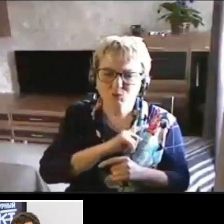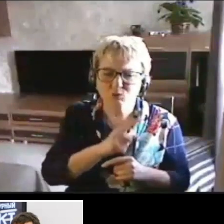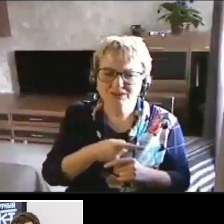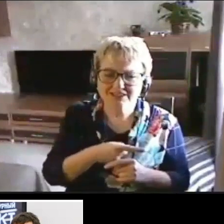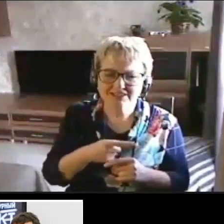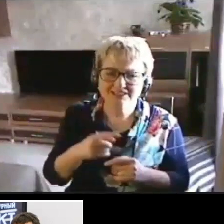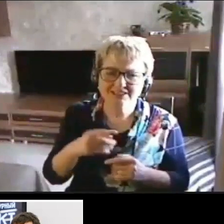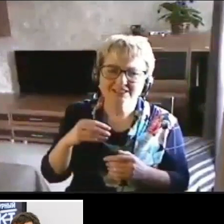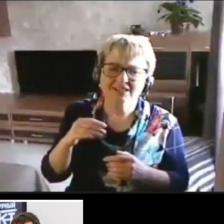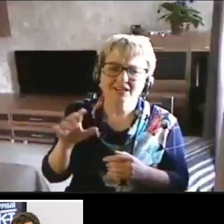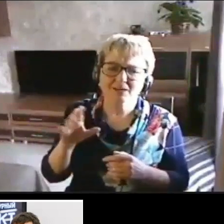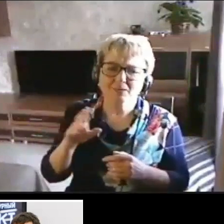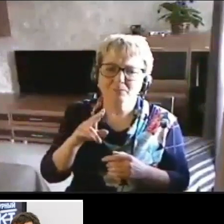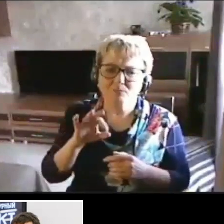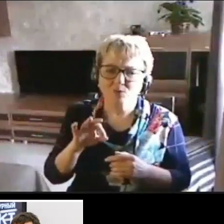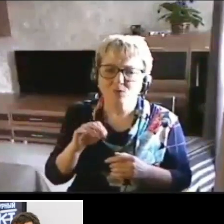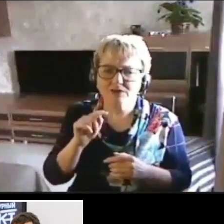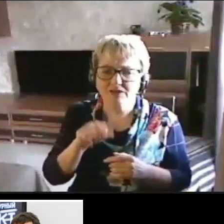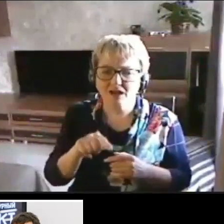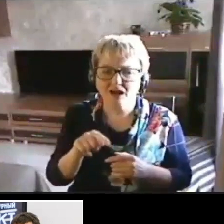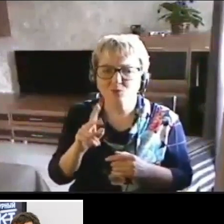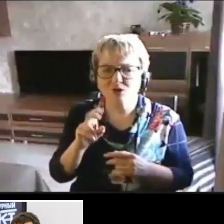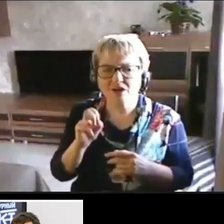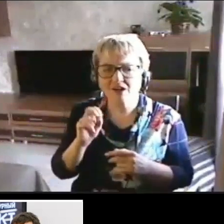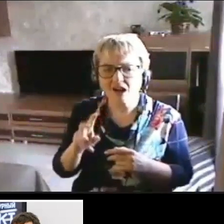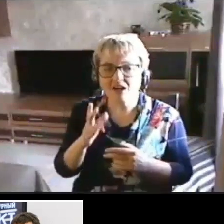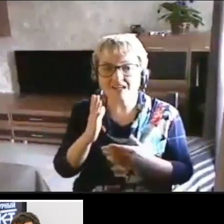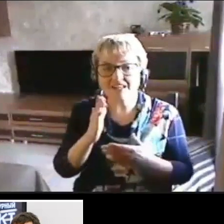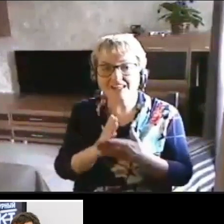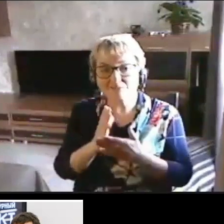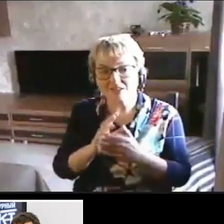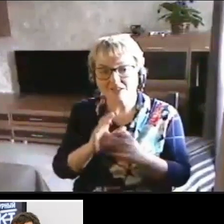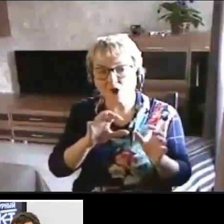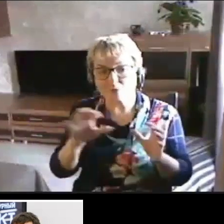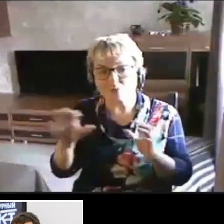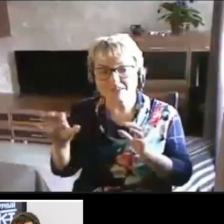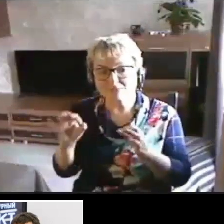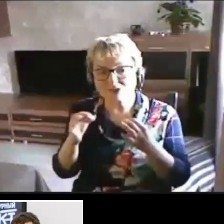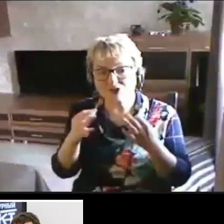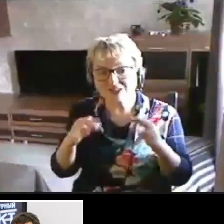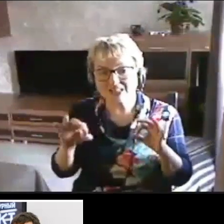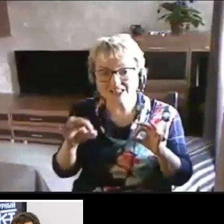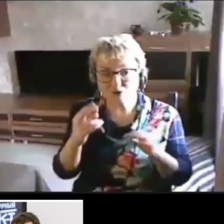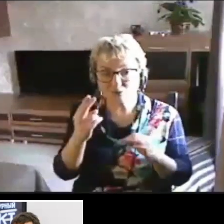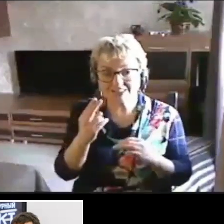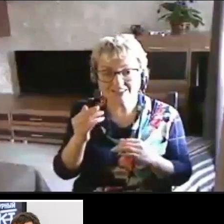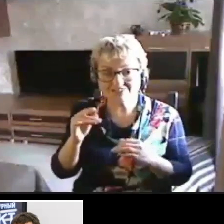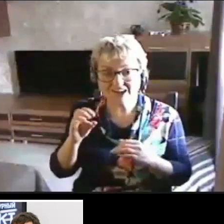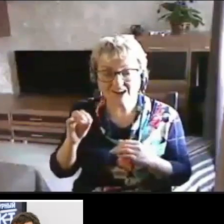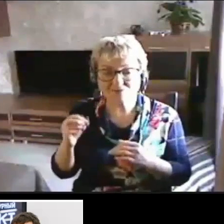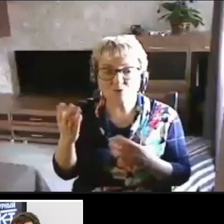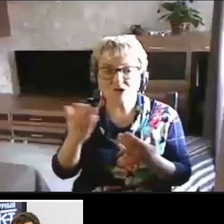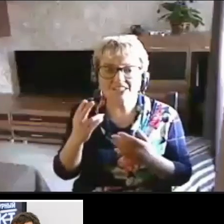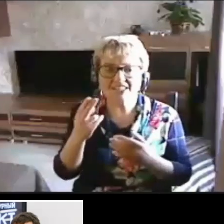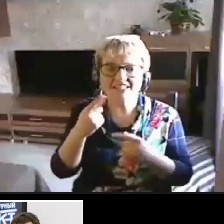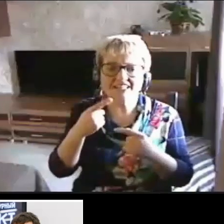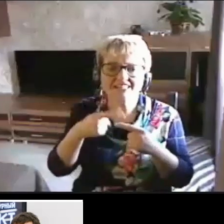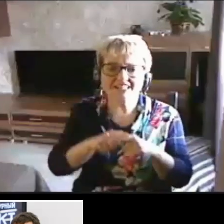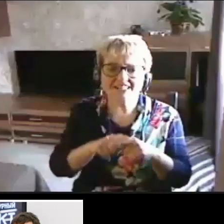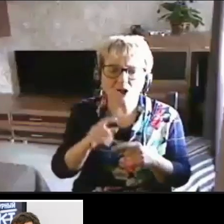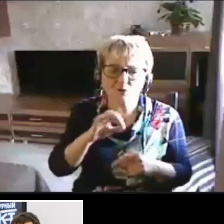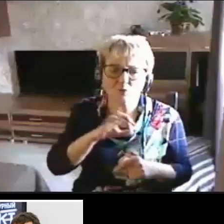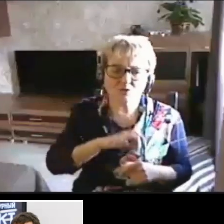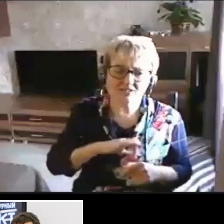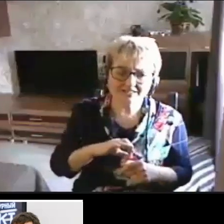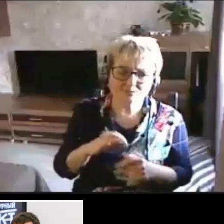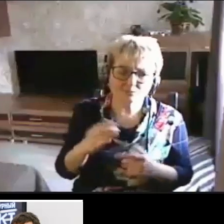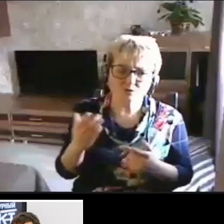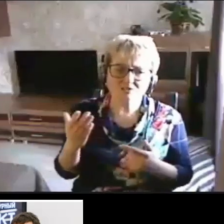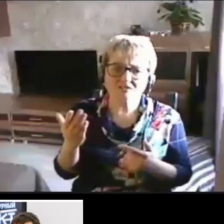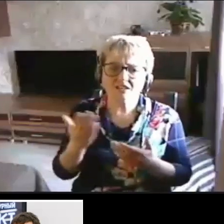тому, как именно обеспечить доступность цифровую, какие технологии использовать, какие